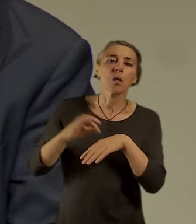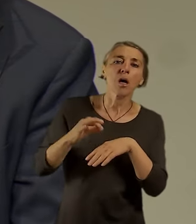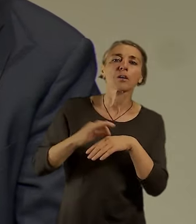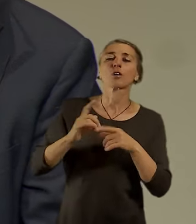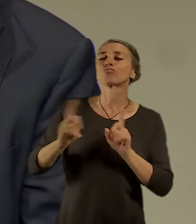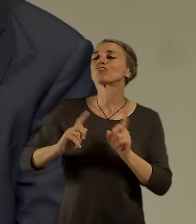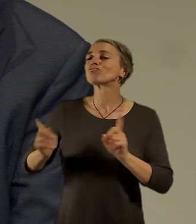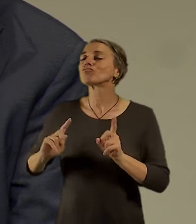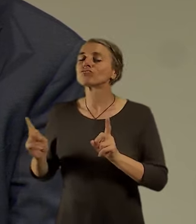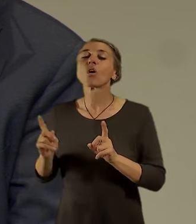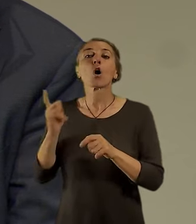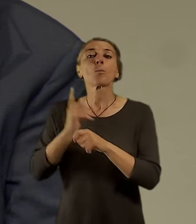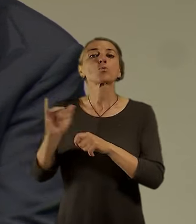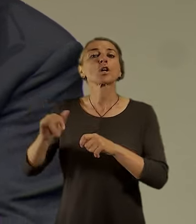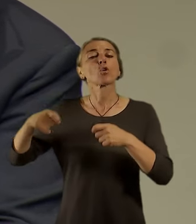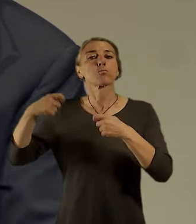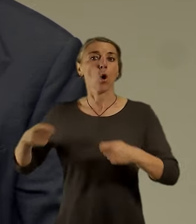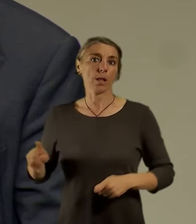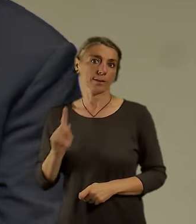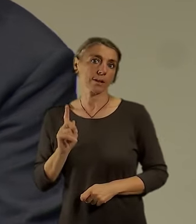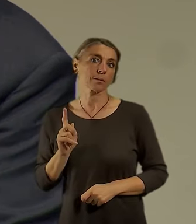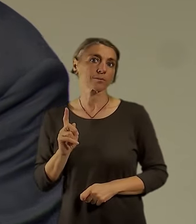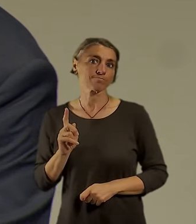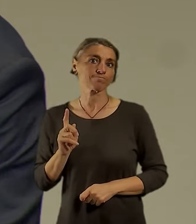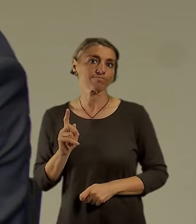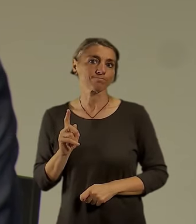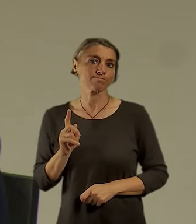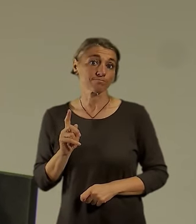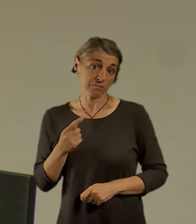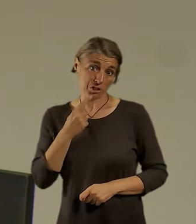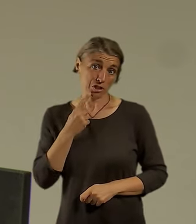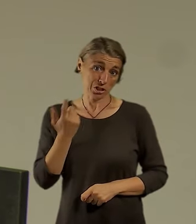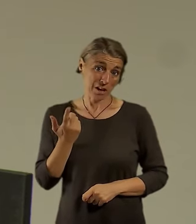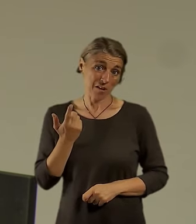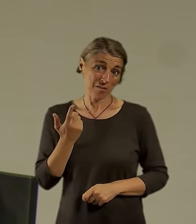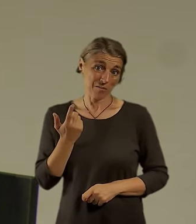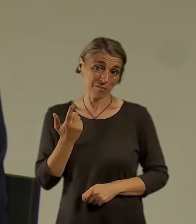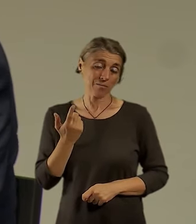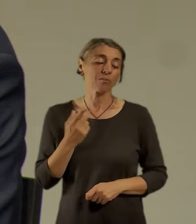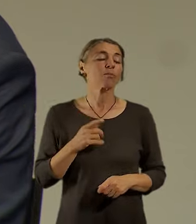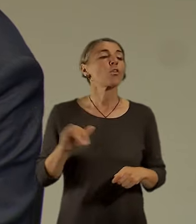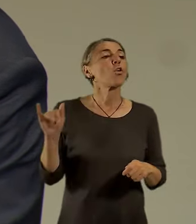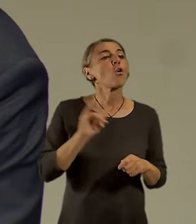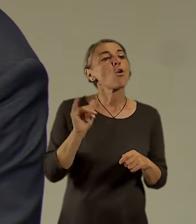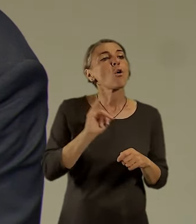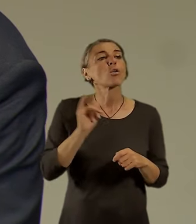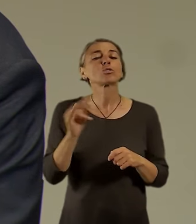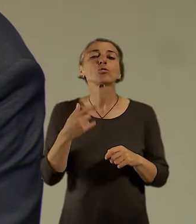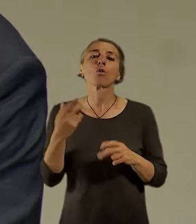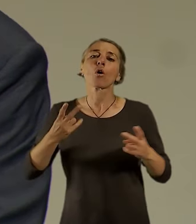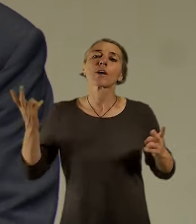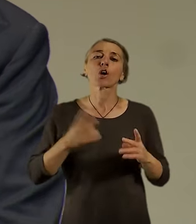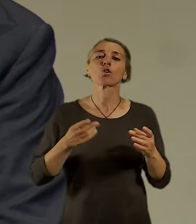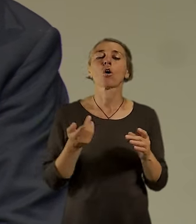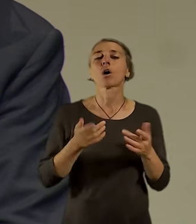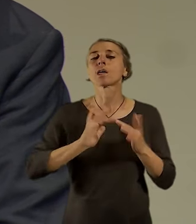politicky, nemyslím náměstí, ale myslím vlastně ten... a ten virtuální svět bude jako by pro ty chučí. A to si myslím, že je něco, co